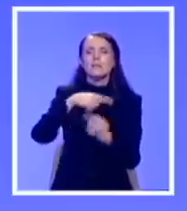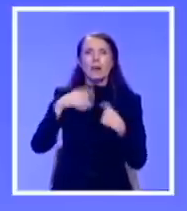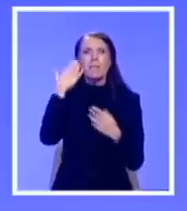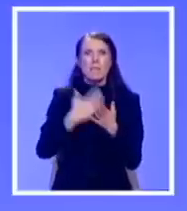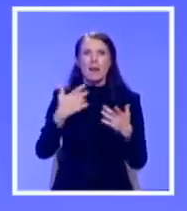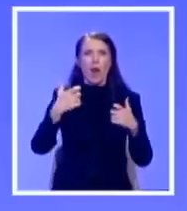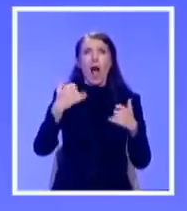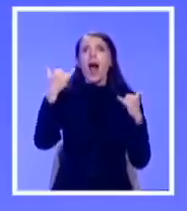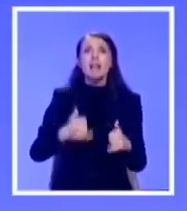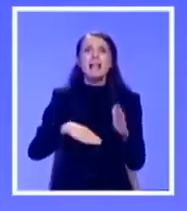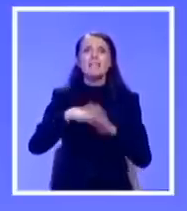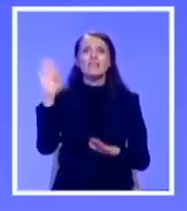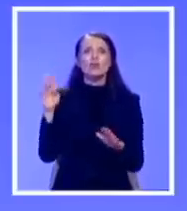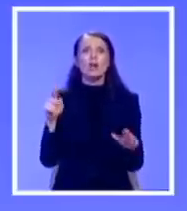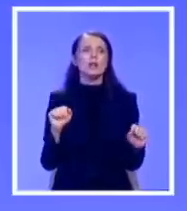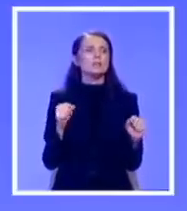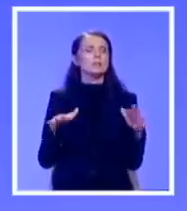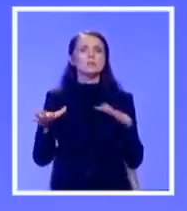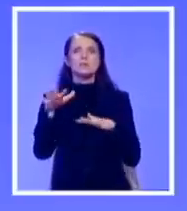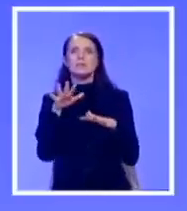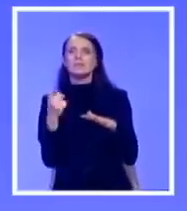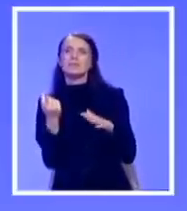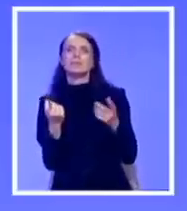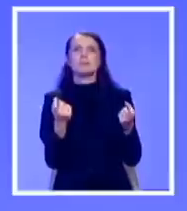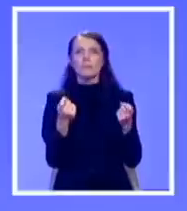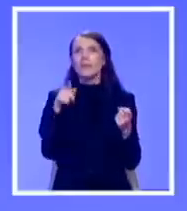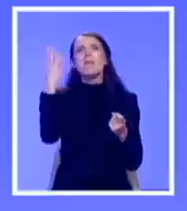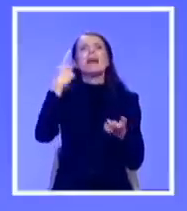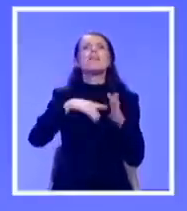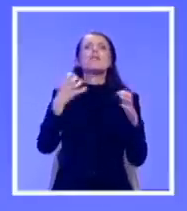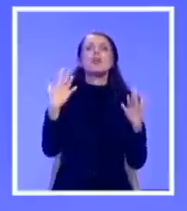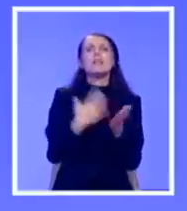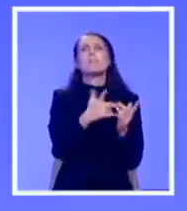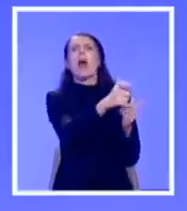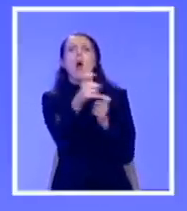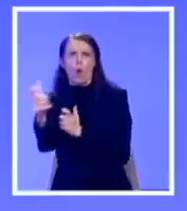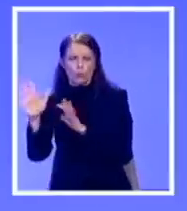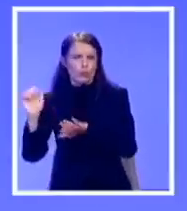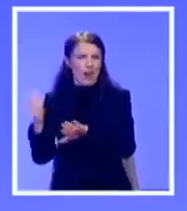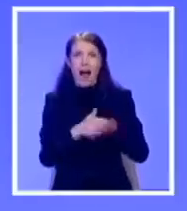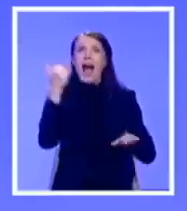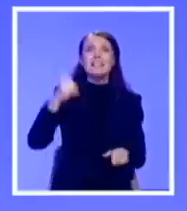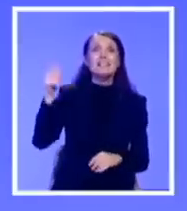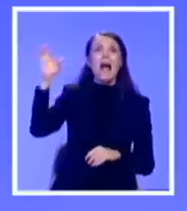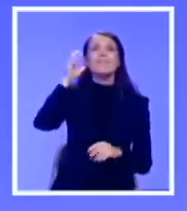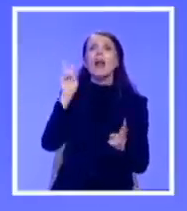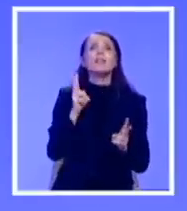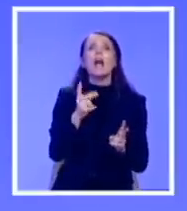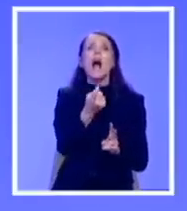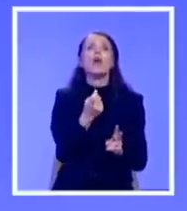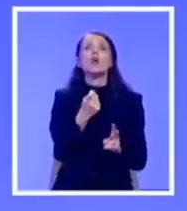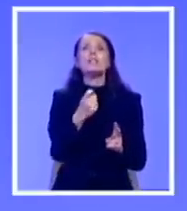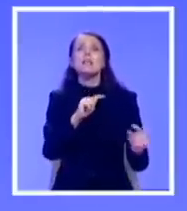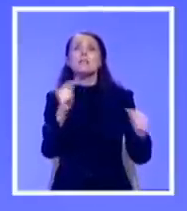regionu, ali i u samoj Srbiji. U nemogućnosti da kao 90. koristi oružje, režim za podizanje tenzija i sukoba u regionu koristi